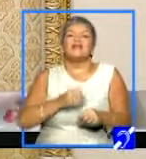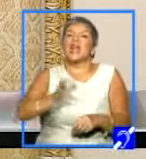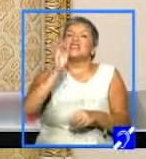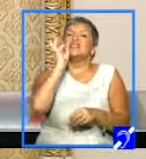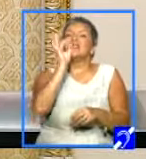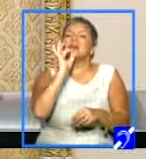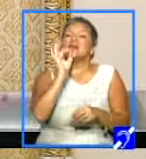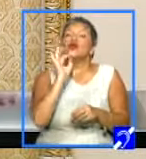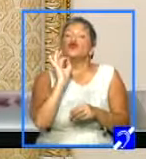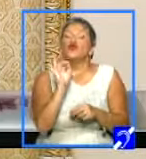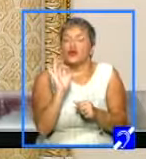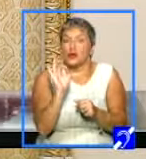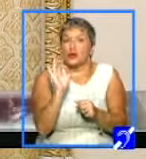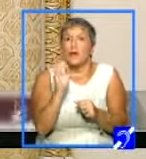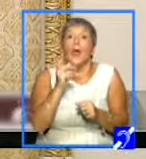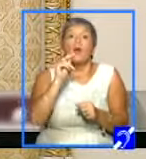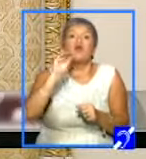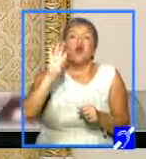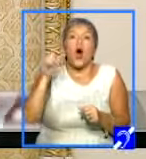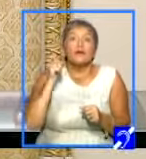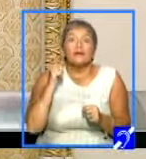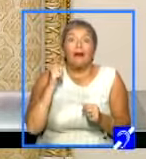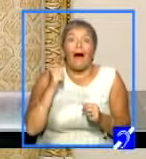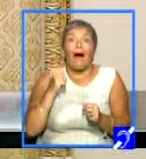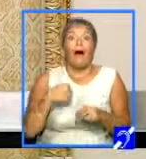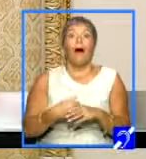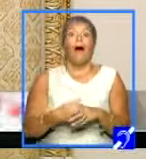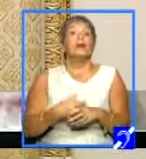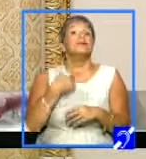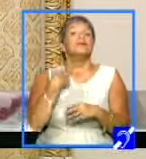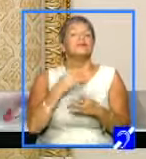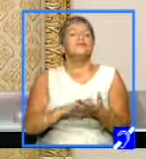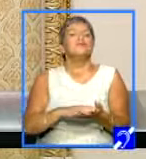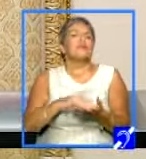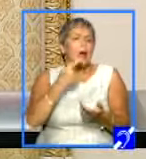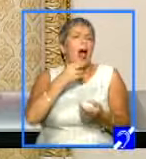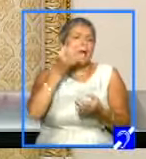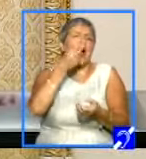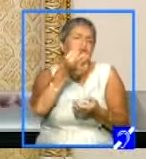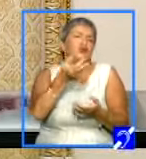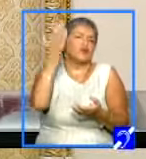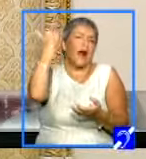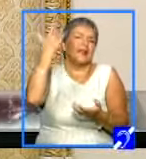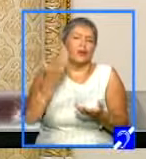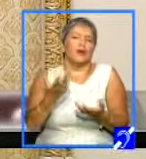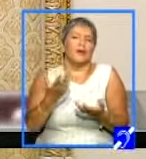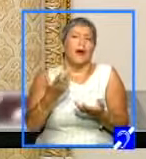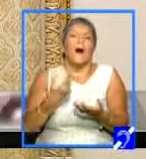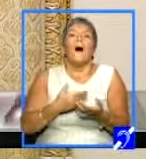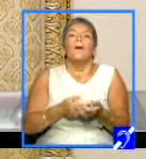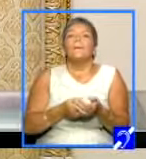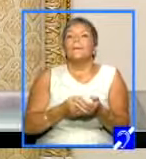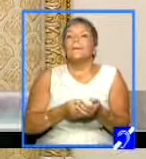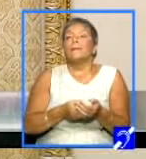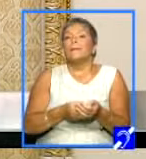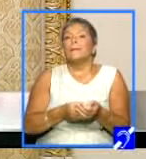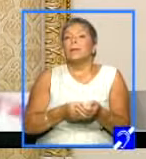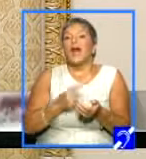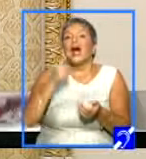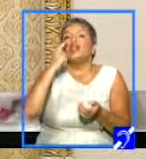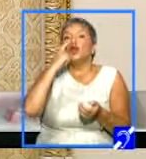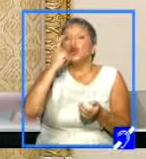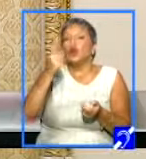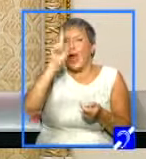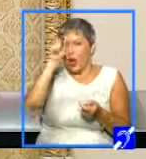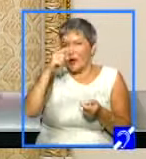siguranță, cea mai simplă soluție ar fi cu siguranță cea pe care am propus-o și în iunie.